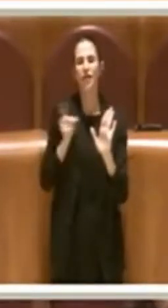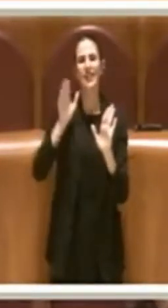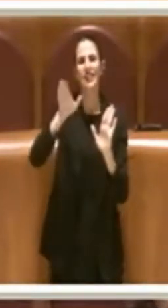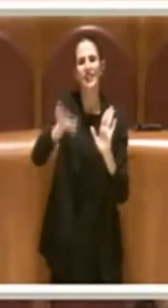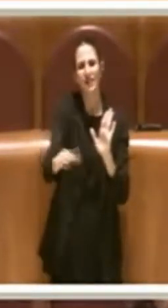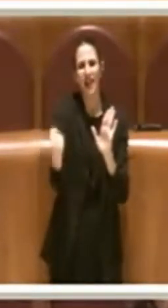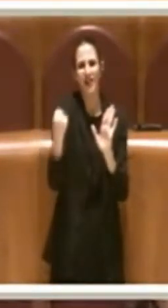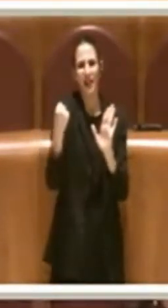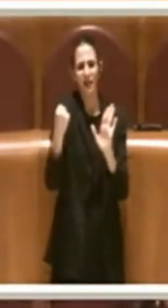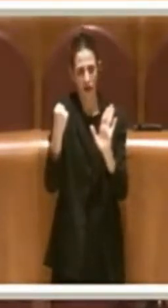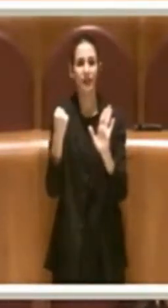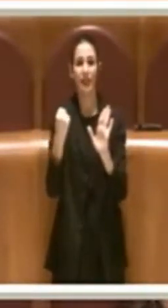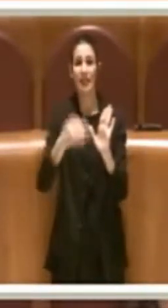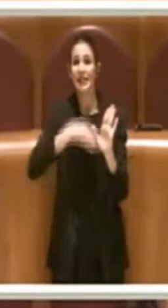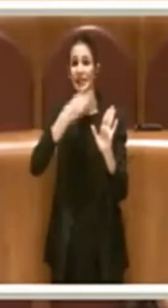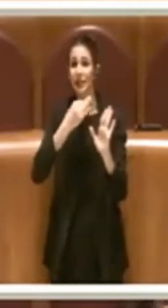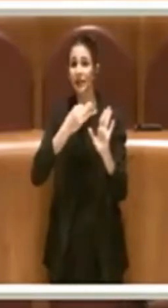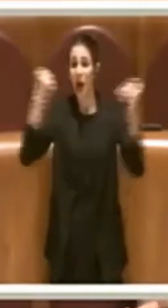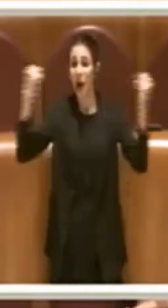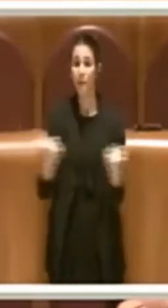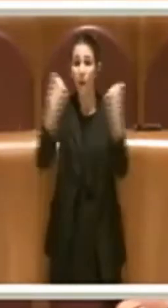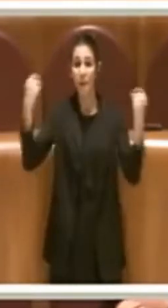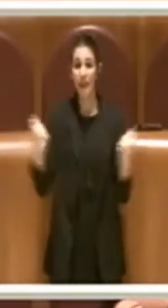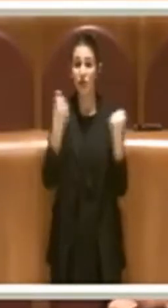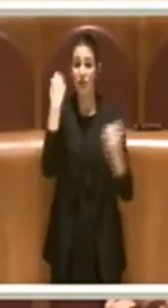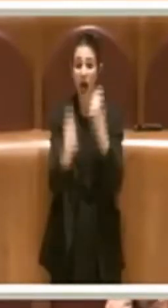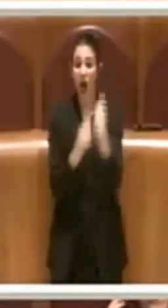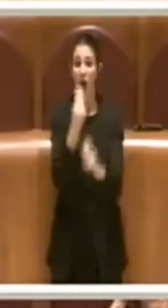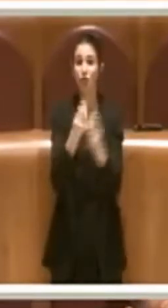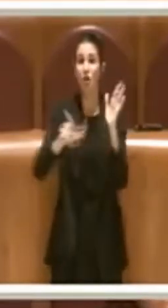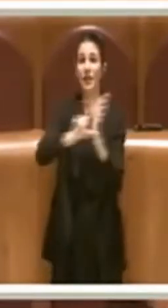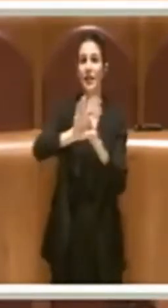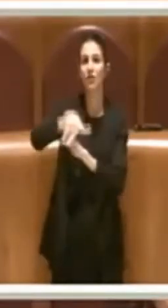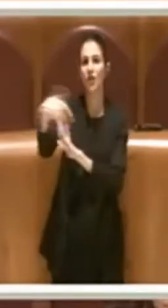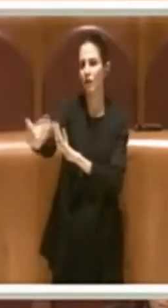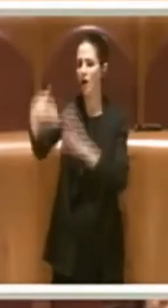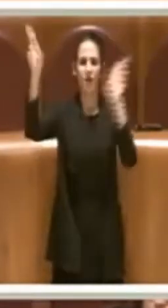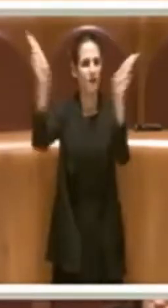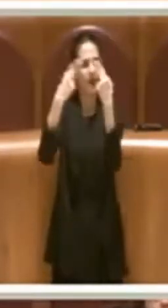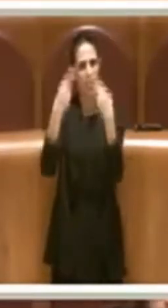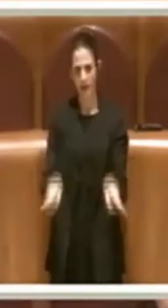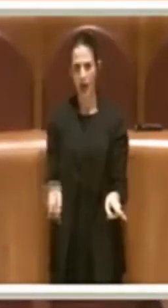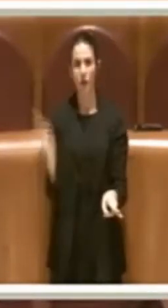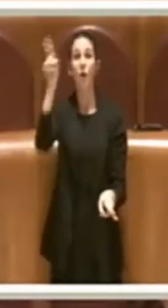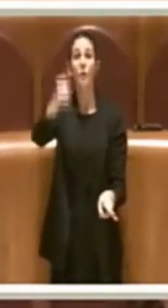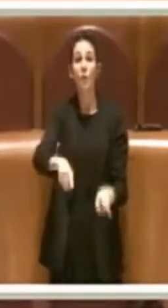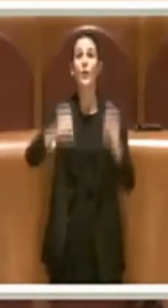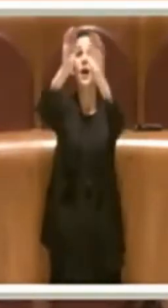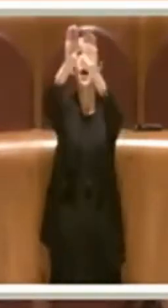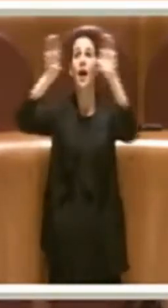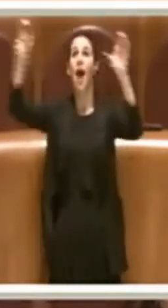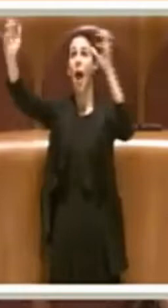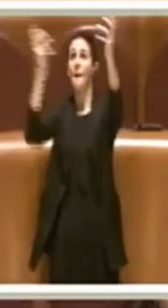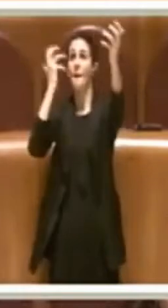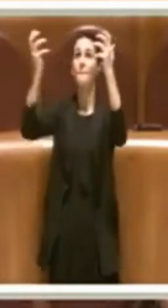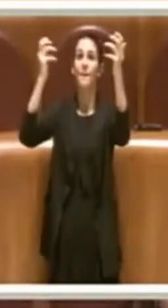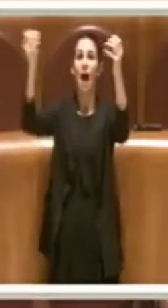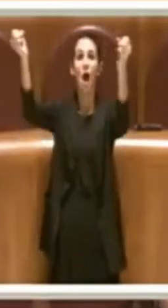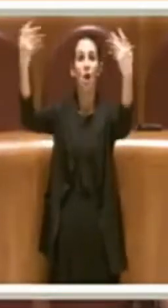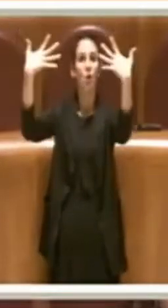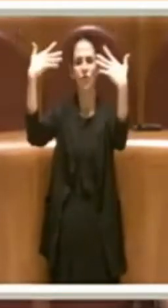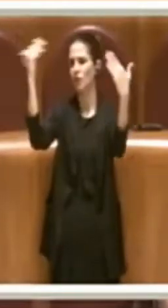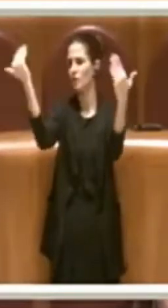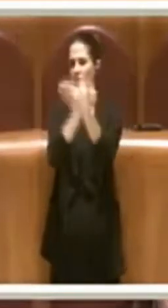qualsiasi forma di pubblicità dell'attività attraverso anche insegne luminose e quant'altro. Poi un'altra cosa importante